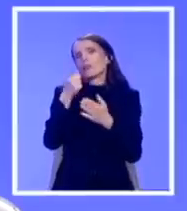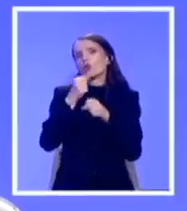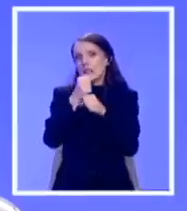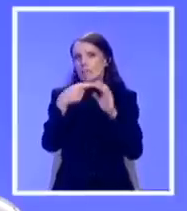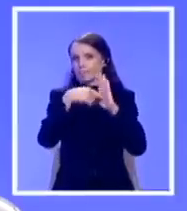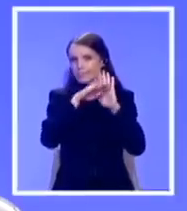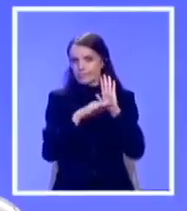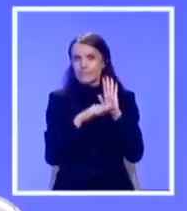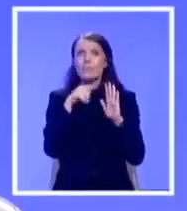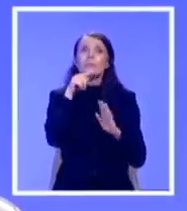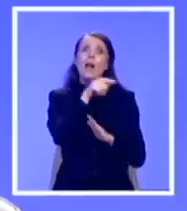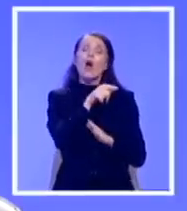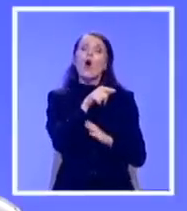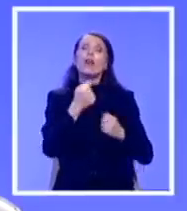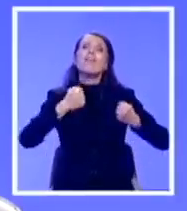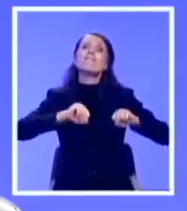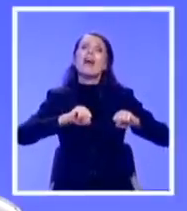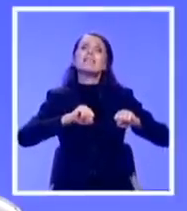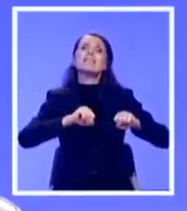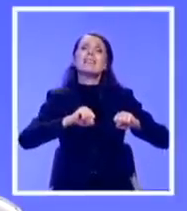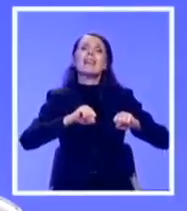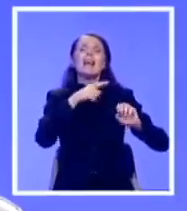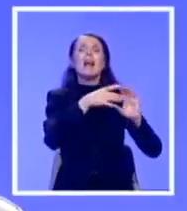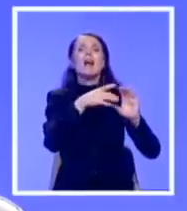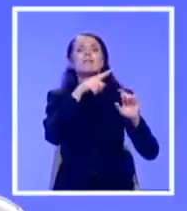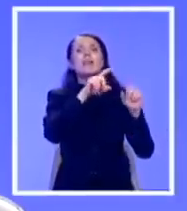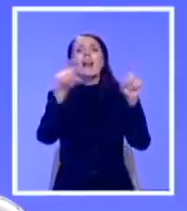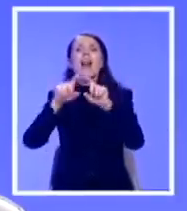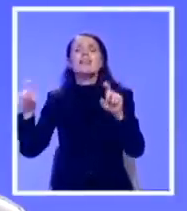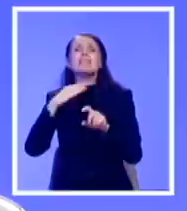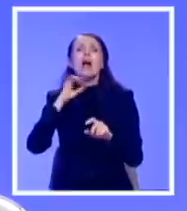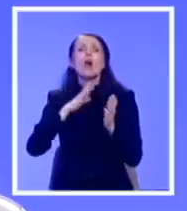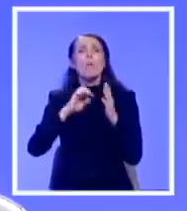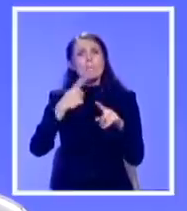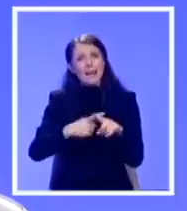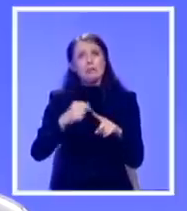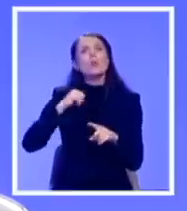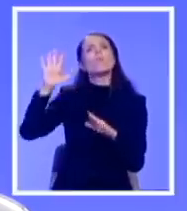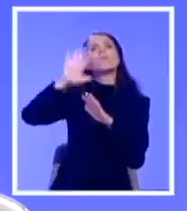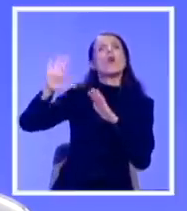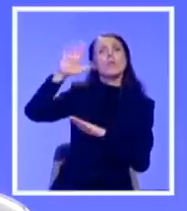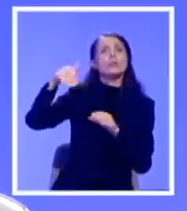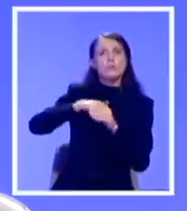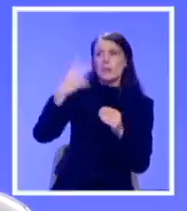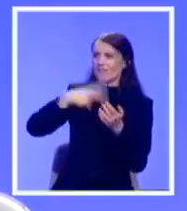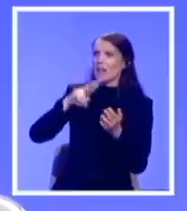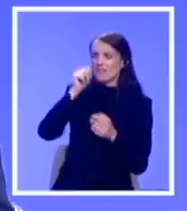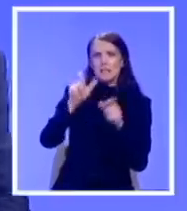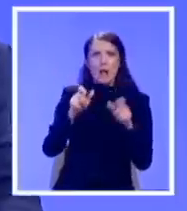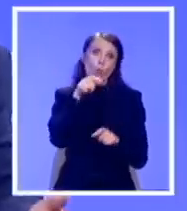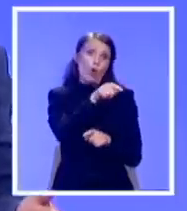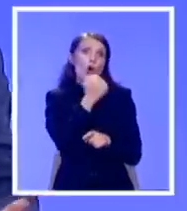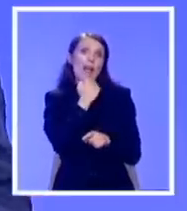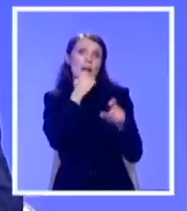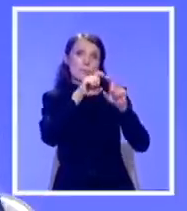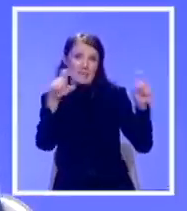osnivač i vlasni klanca Gomex, koji zapoštevaju 2200 ljudi u Vojvodini. To je čovjek koji se bave poljoprivredom. To su,